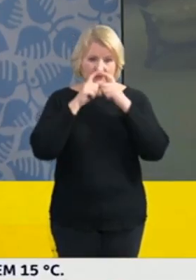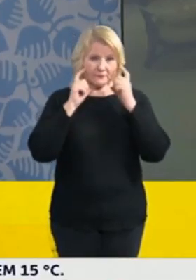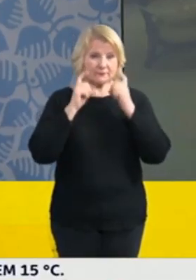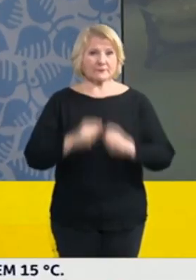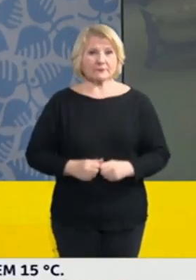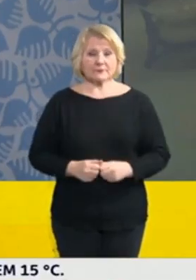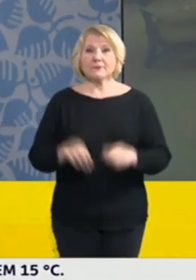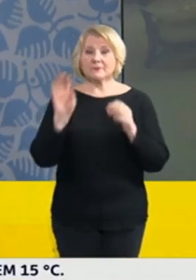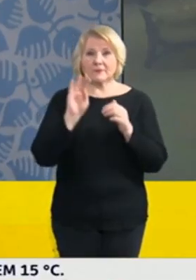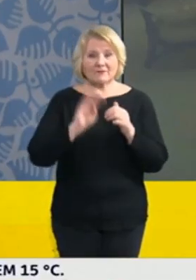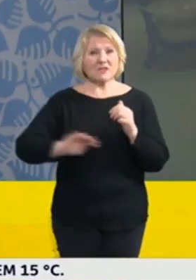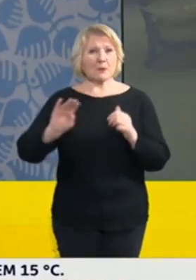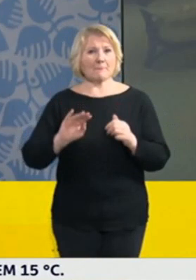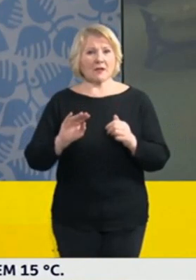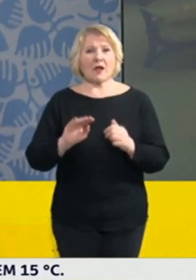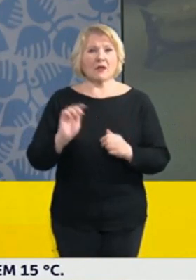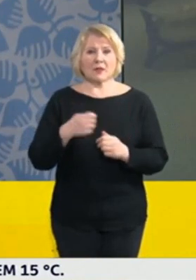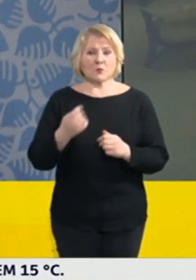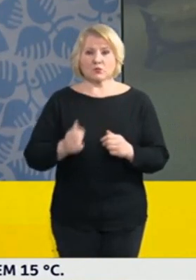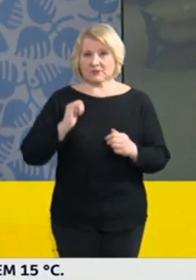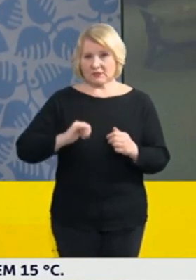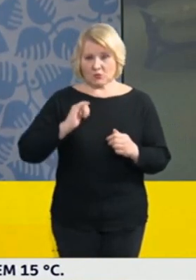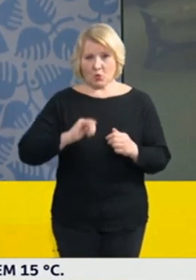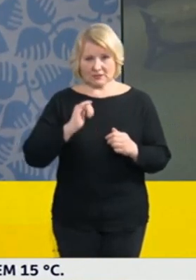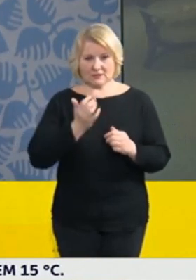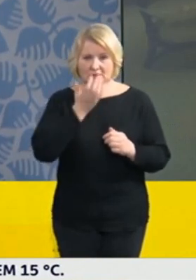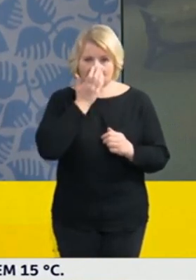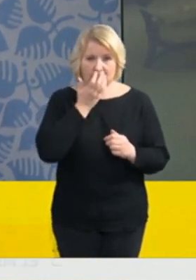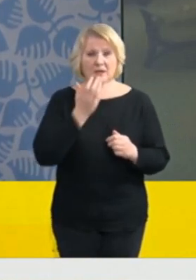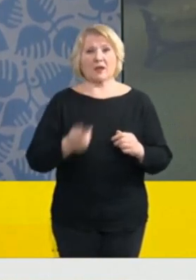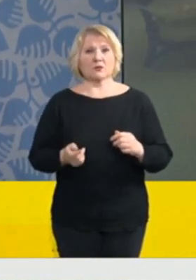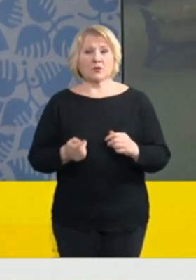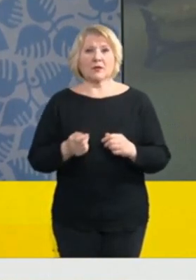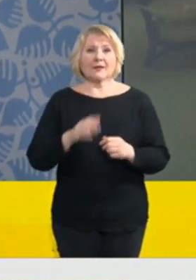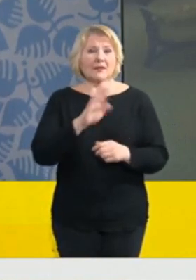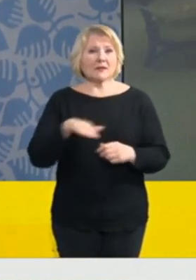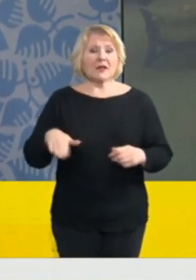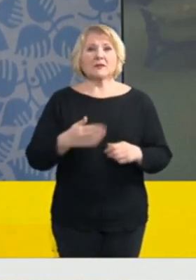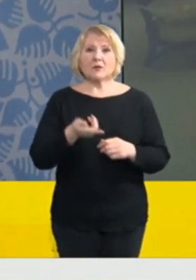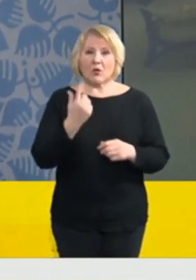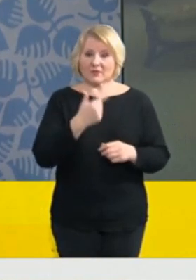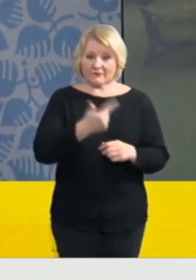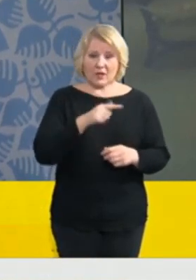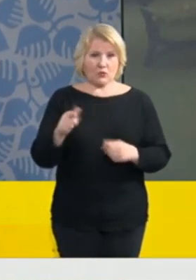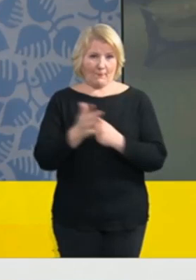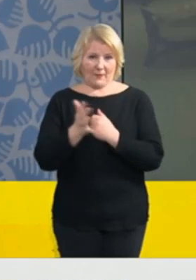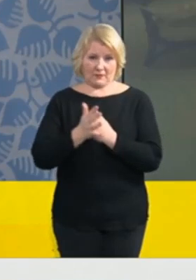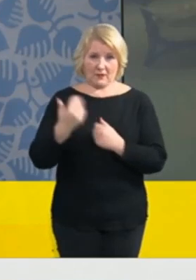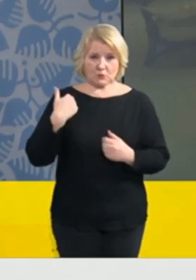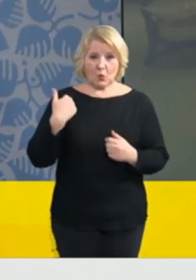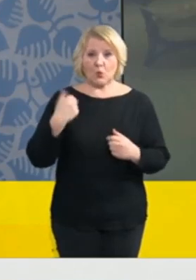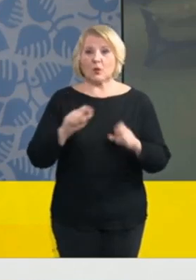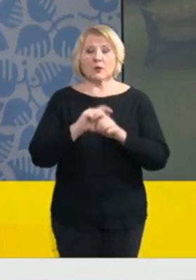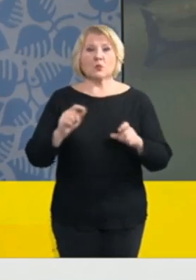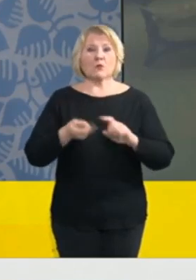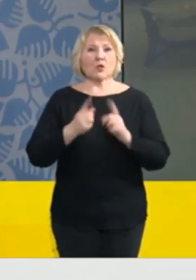respirátorů, potažmo té alternativy, o které jsem mluvil, mají děti od 2 do 15 let, protože pro jejich obličej